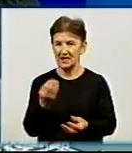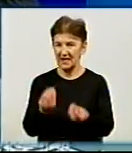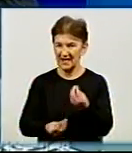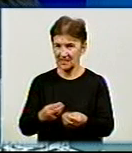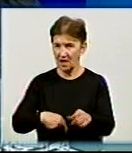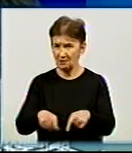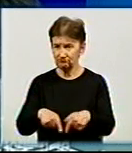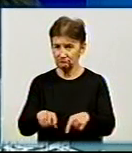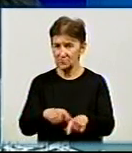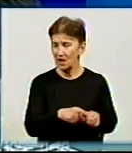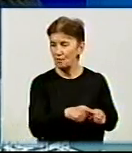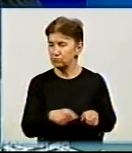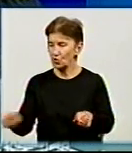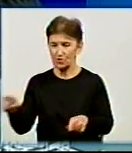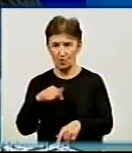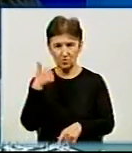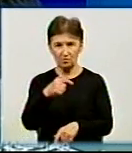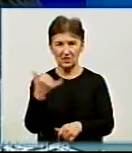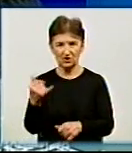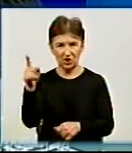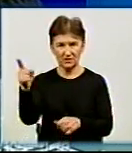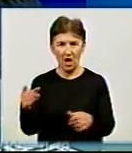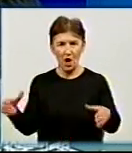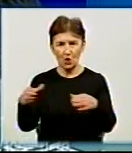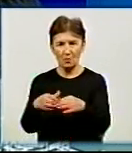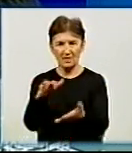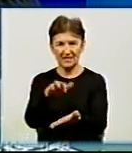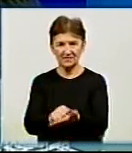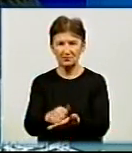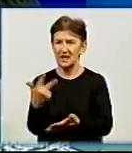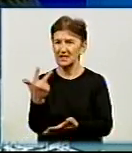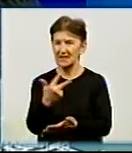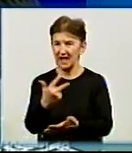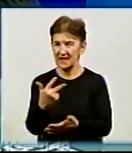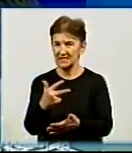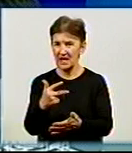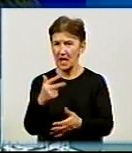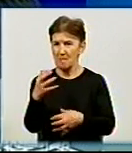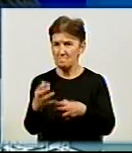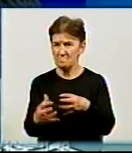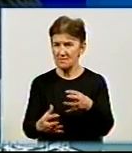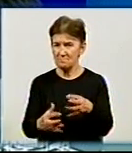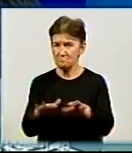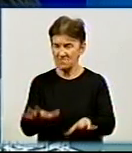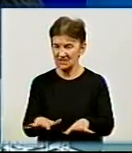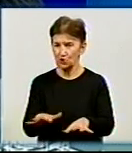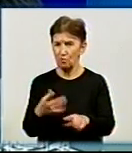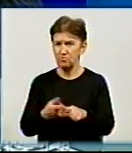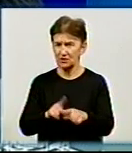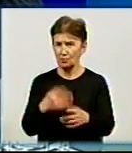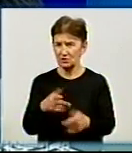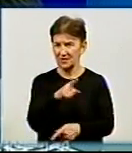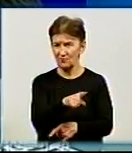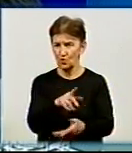і місце, яке займає команда. Зараз команда посідає третє місце, це Ліга Європи, це прорив у Європу, тому що якщо ця